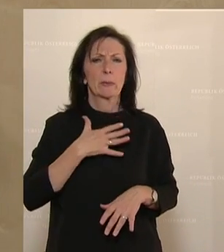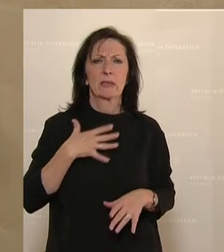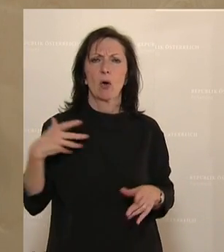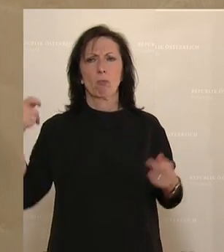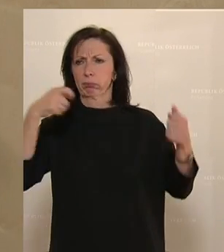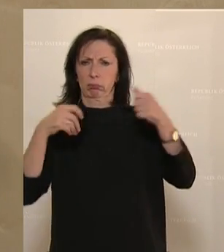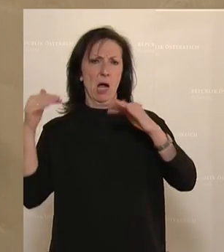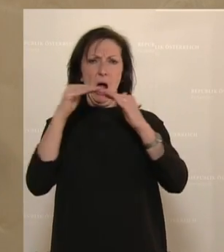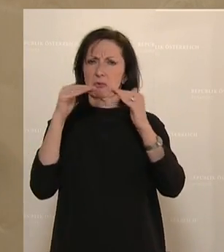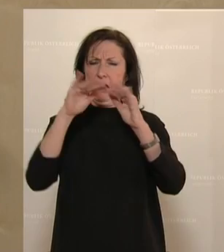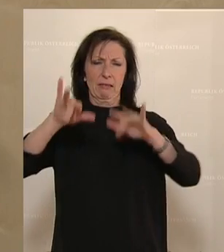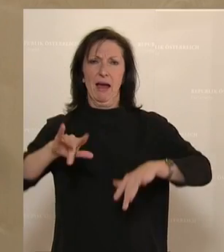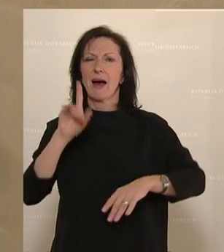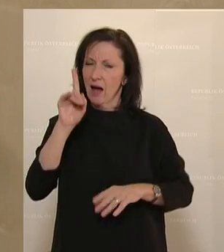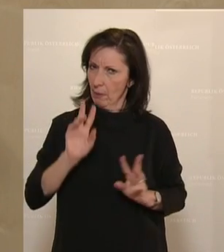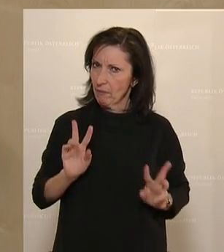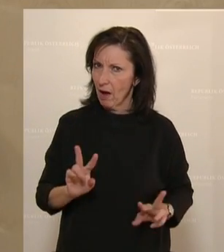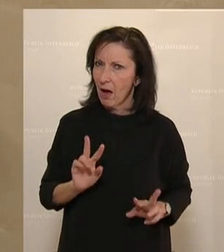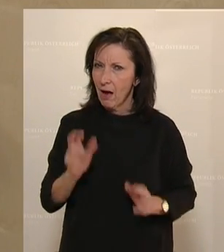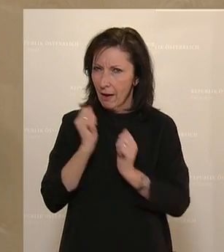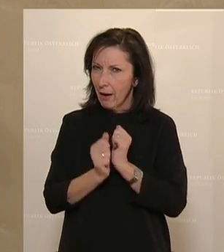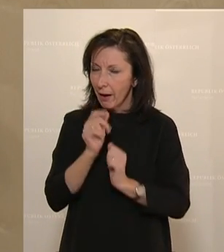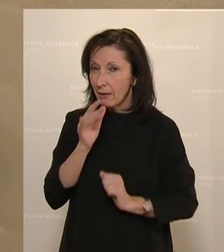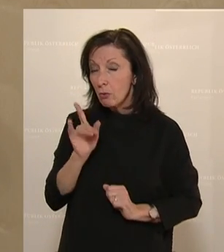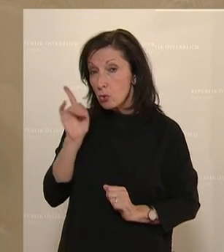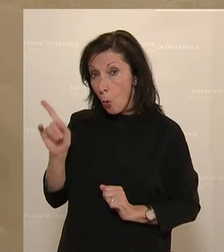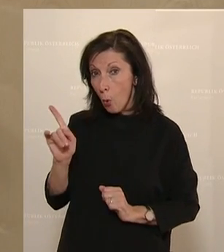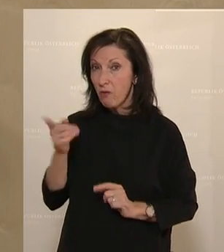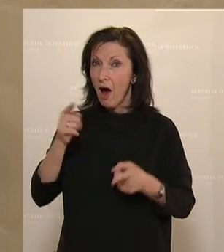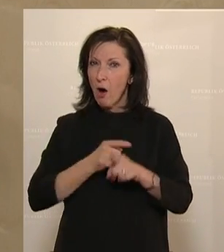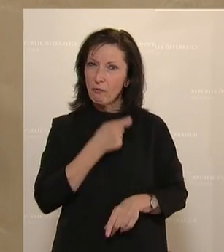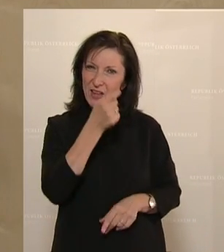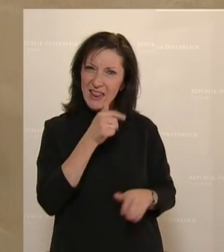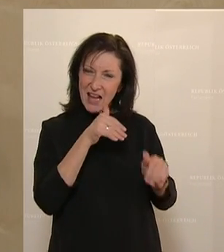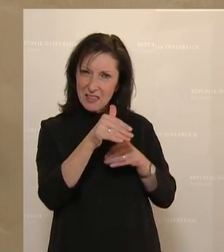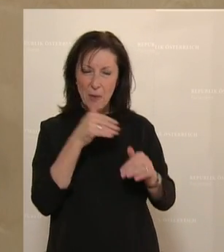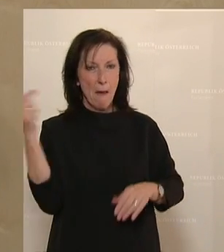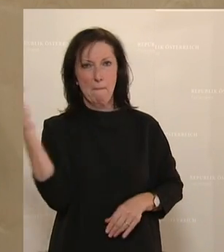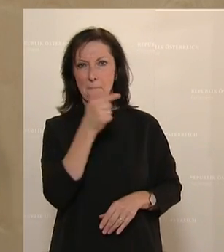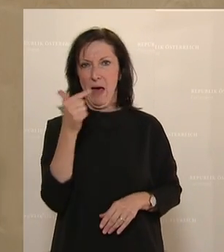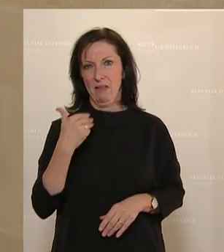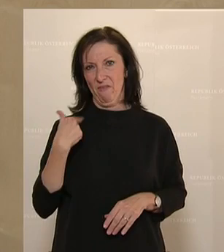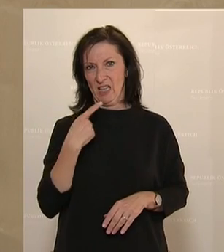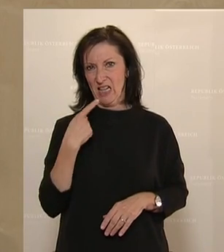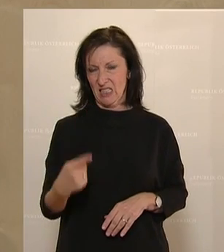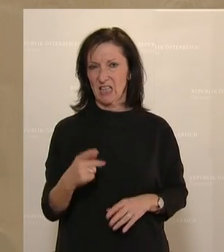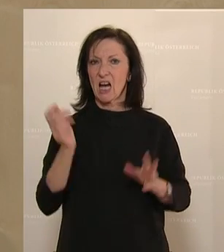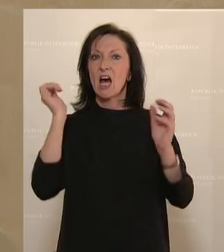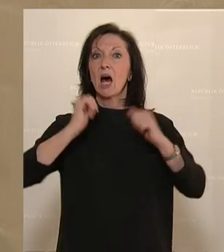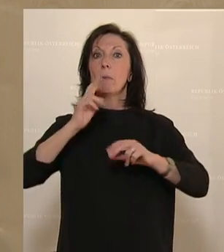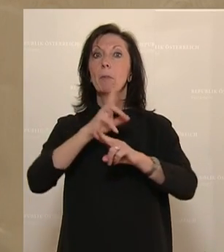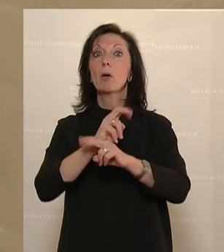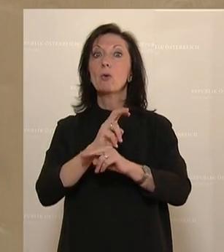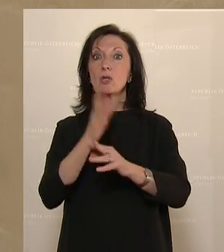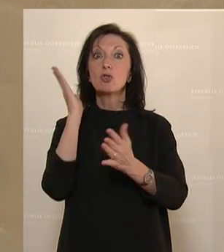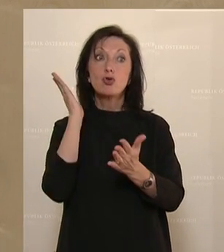Tatsächlich ist es so, dass sowohl die Stellungnahme des Rechnungshofes wie auch die des Finanzministeriums darauf hinweist, dass der Republik sehr wohl